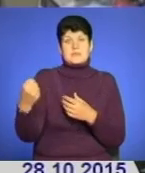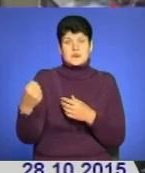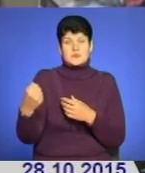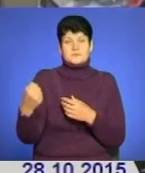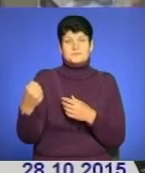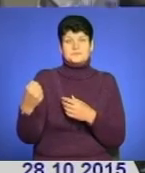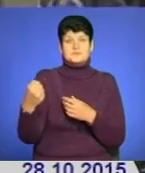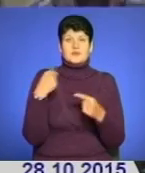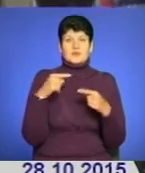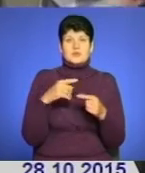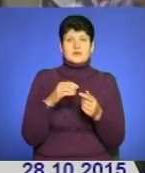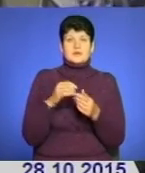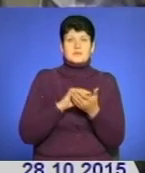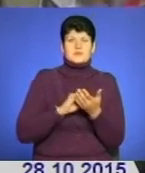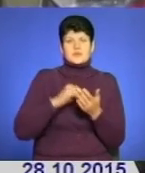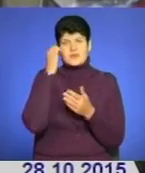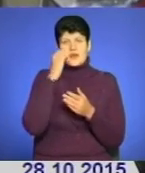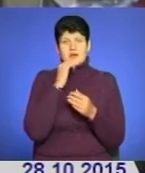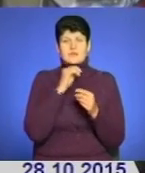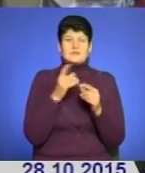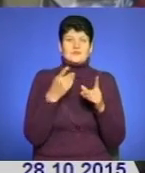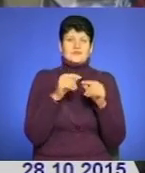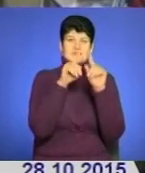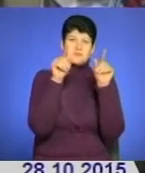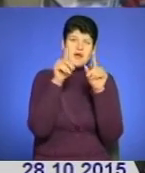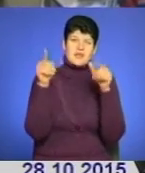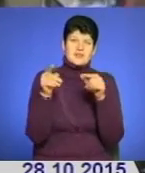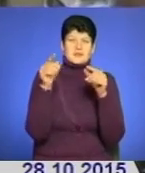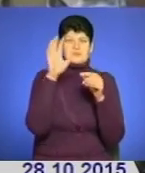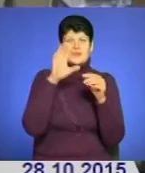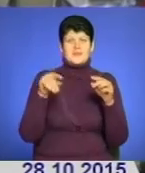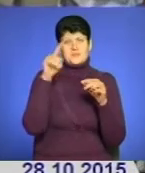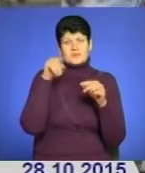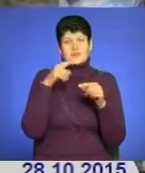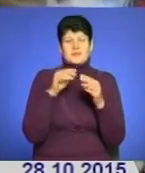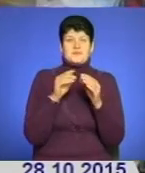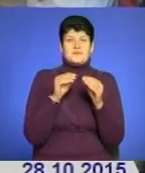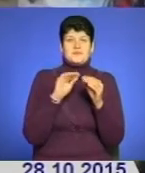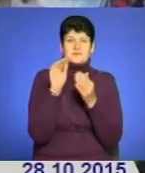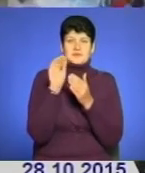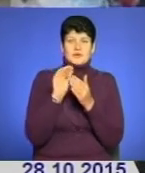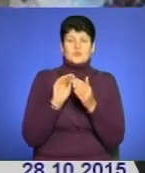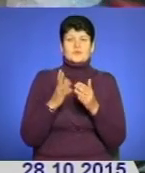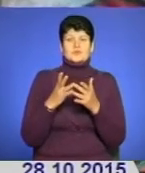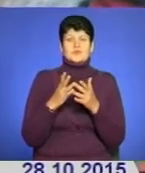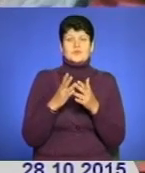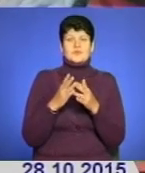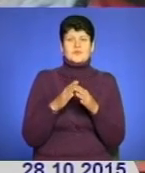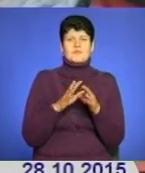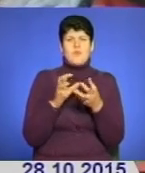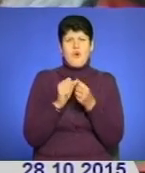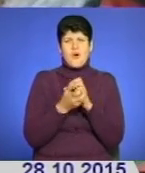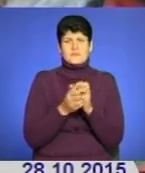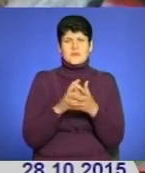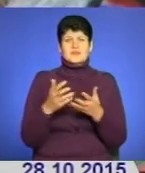інколи пишуть дякуємо, там розмальовують смайликами, у нас кілька є таких, ну, не кілька, вже з кожної поїздки є такі акти видачі, що вони, по-перше, помніть і